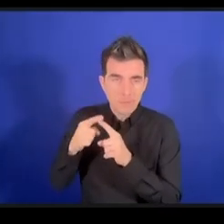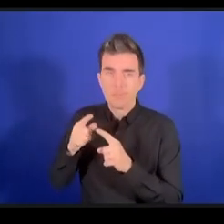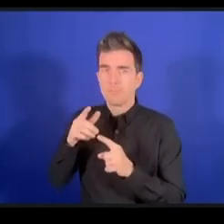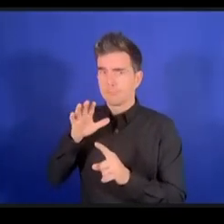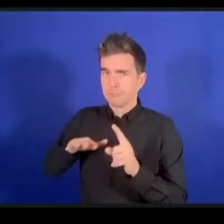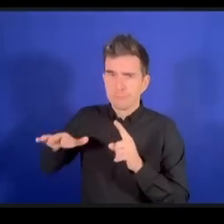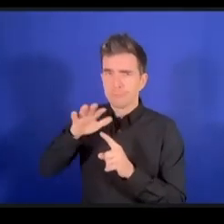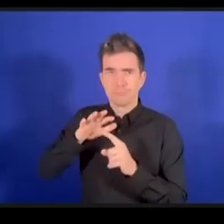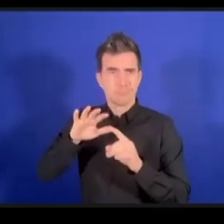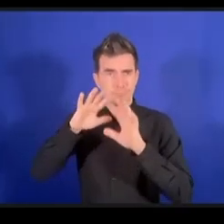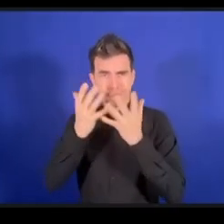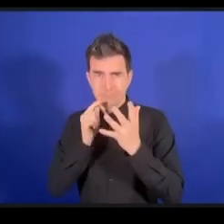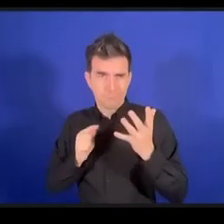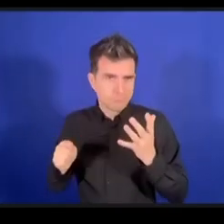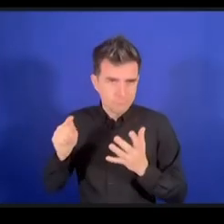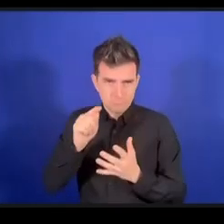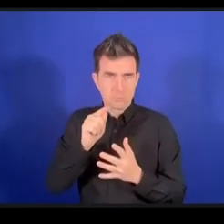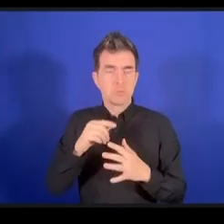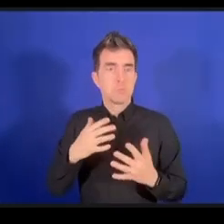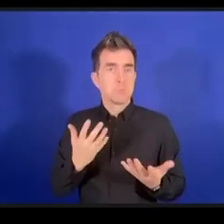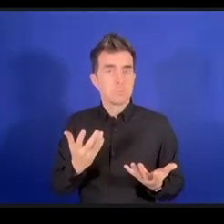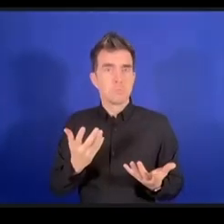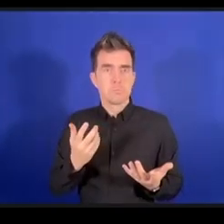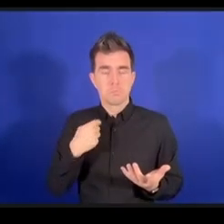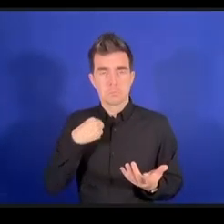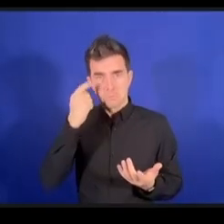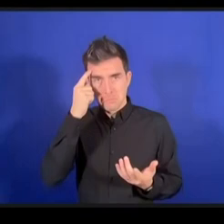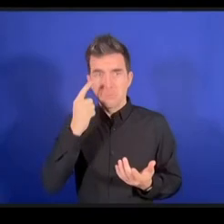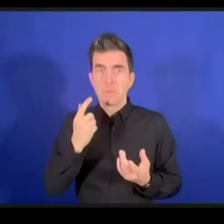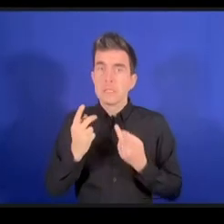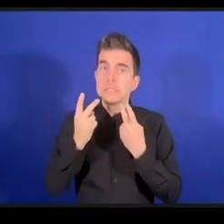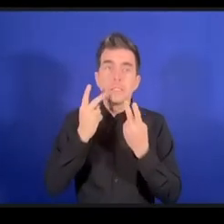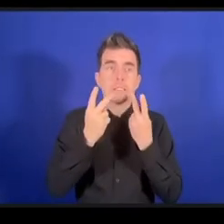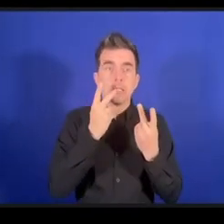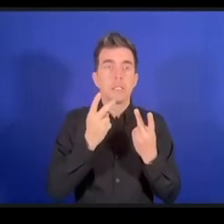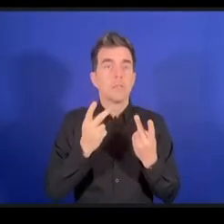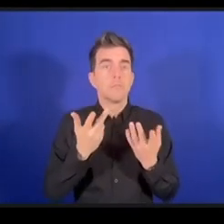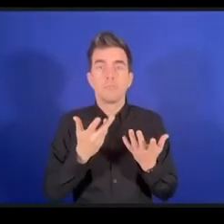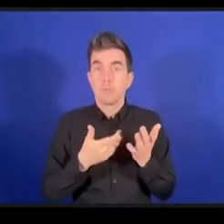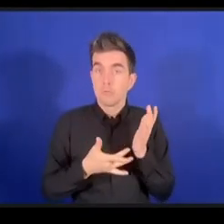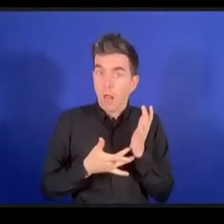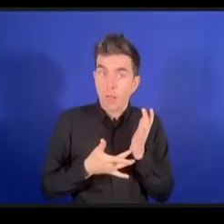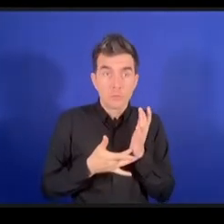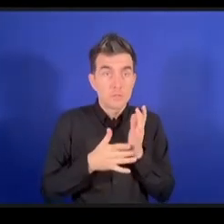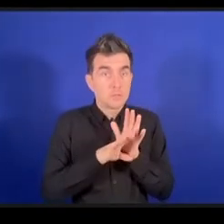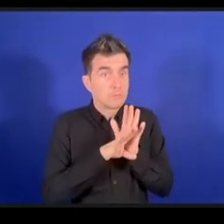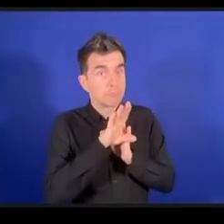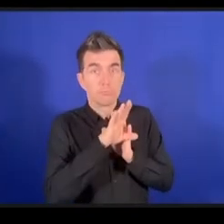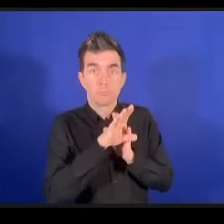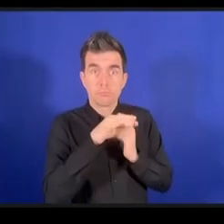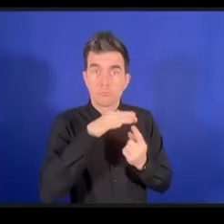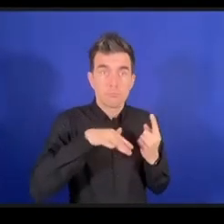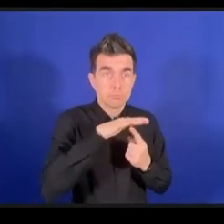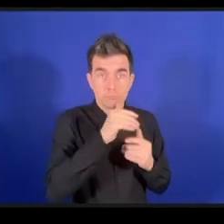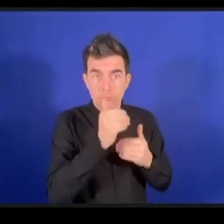والجغرافية ومهما كان المرء يملك من جهاز